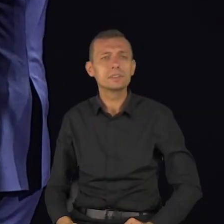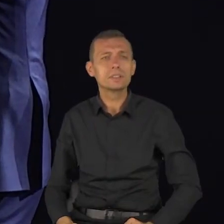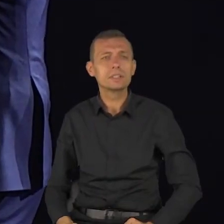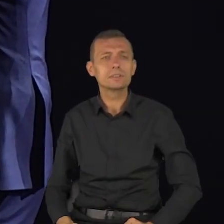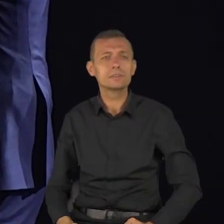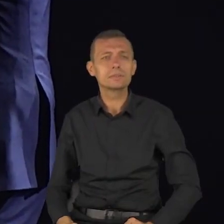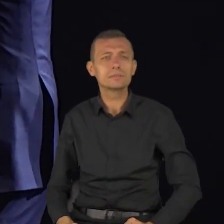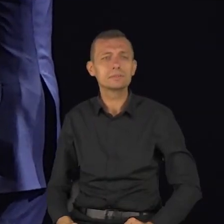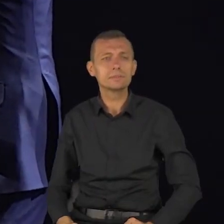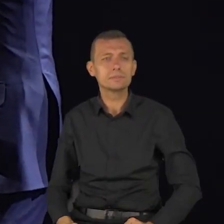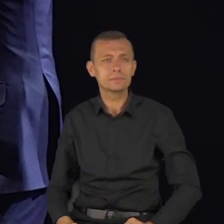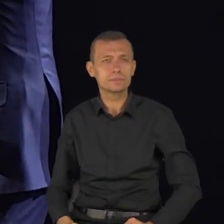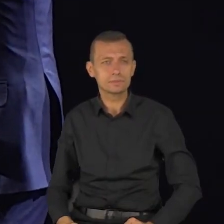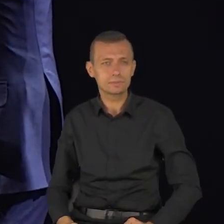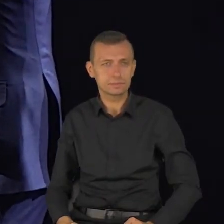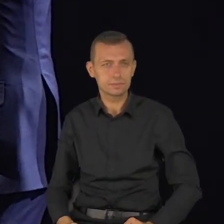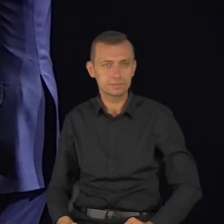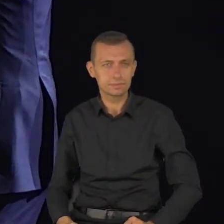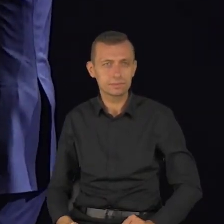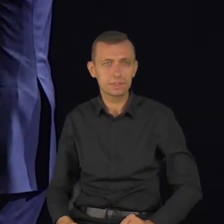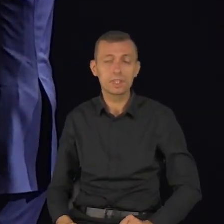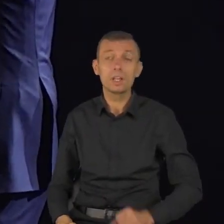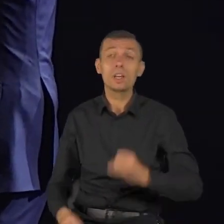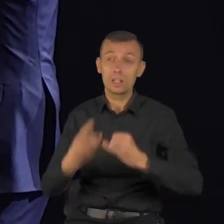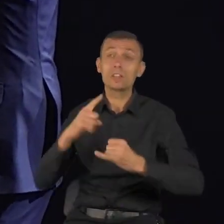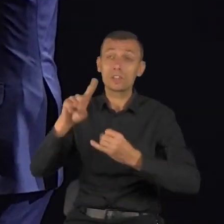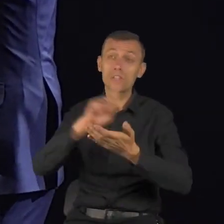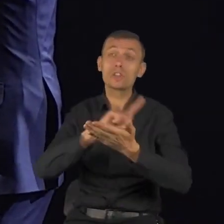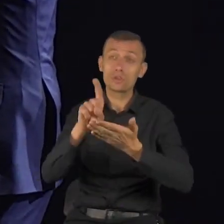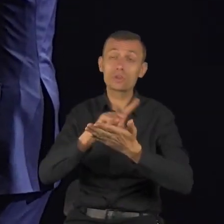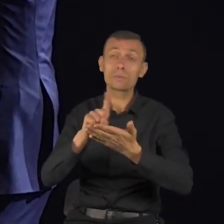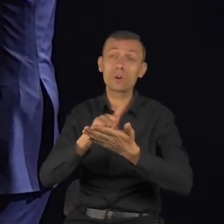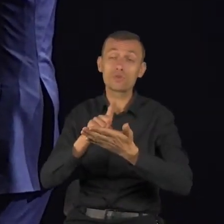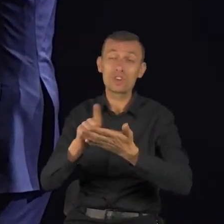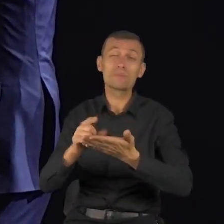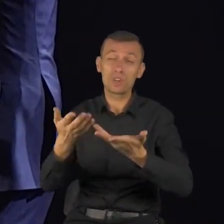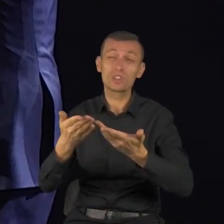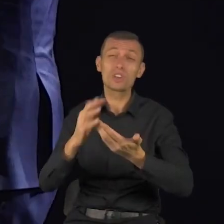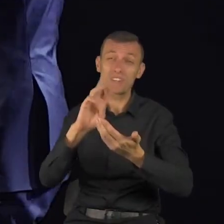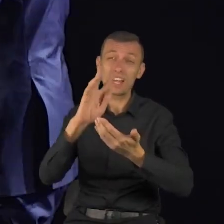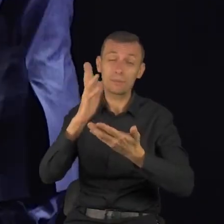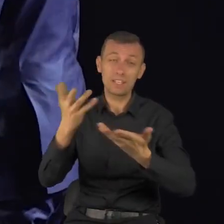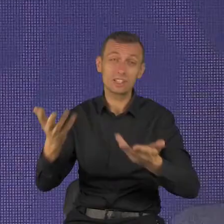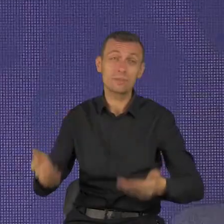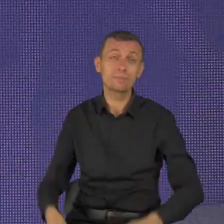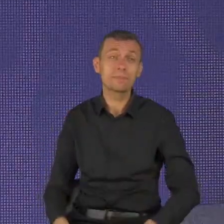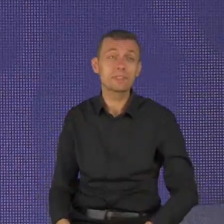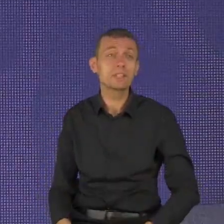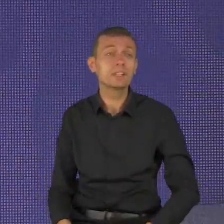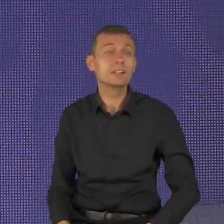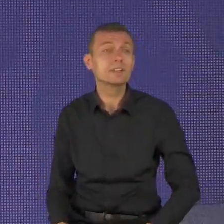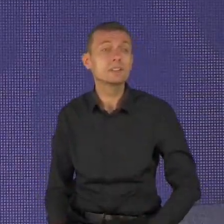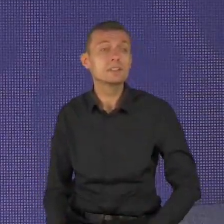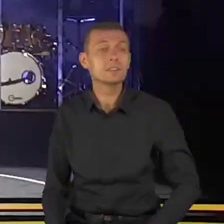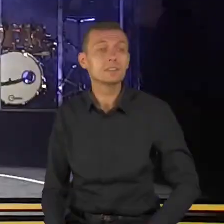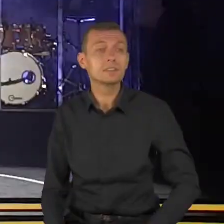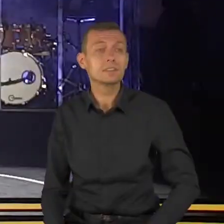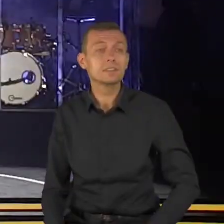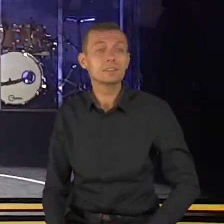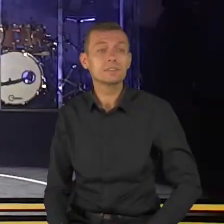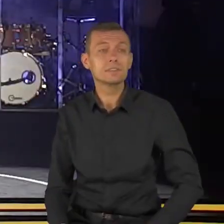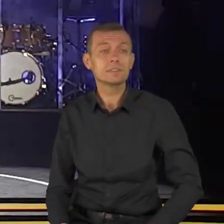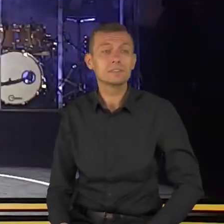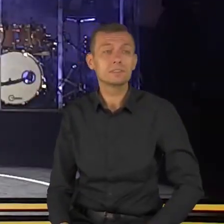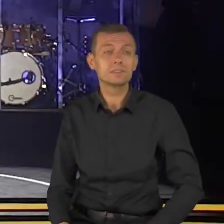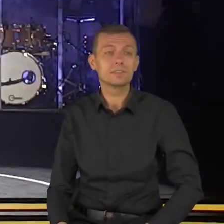gdy pędzisz przez życie. Wiecie, co odkryłem? Nie wiem, jak wy macie, ale ja nawet pędzę w trakcie